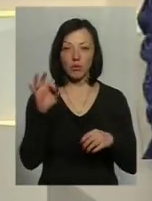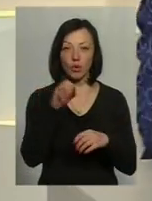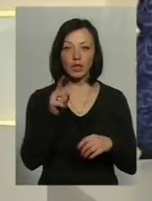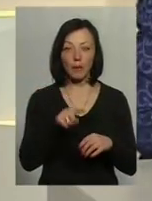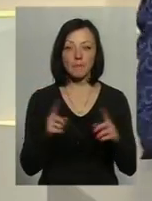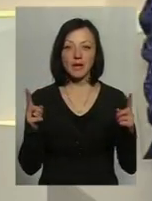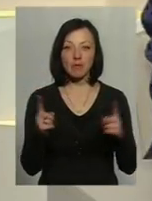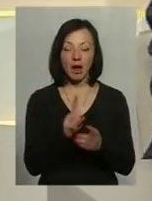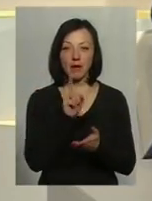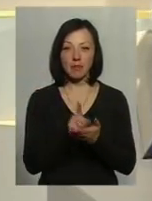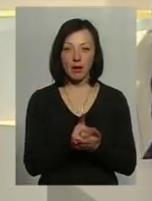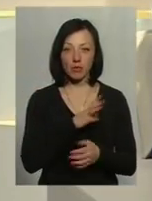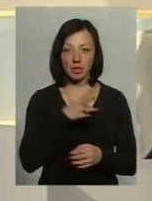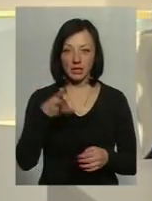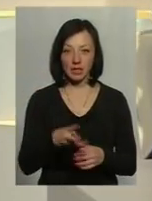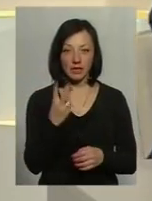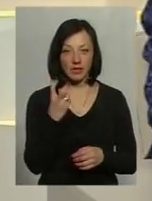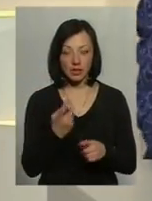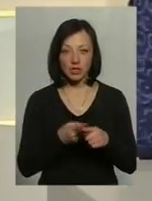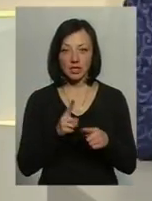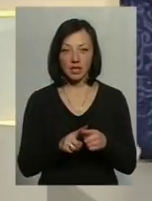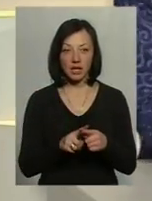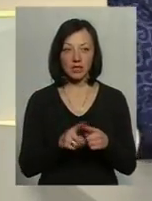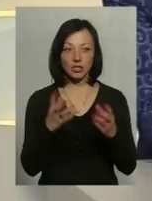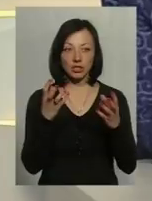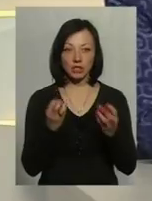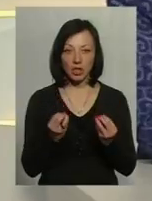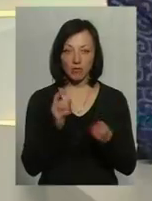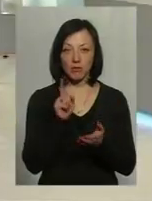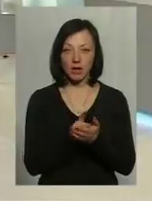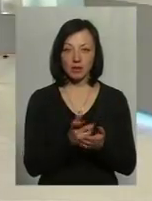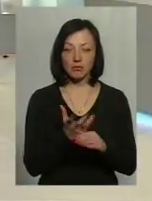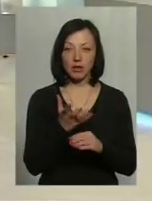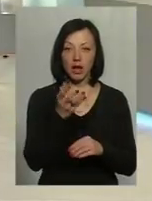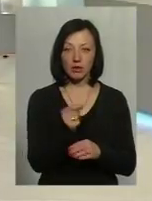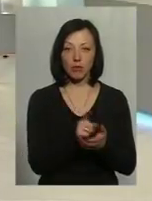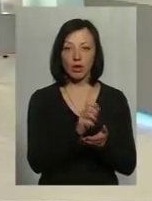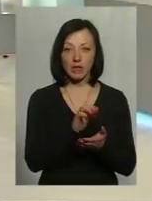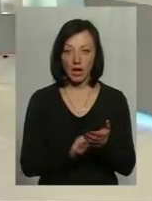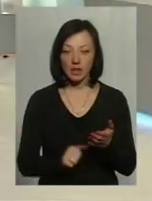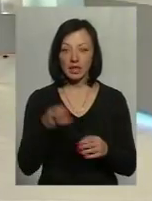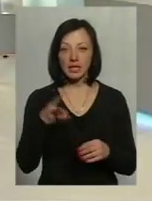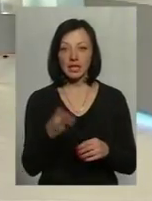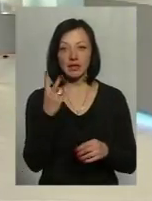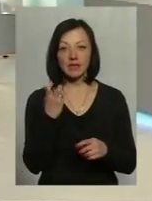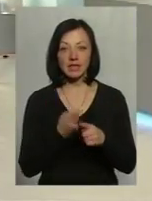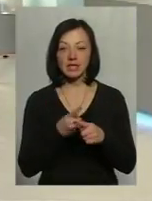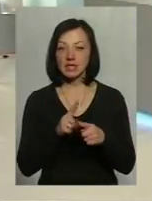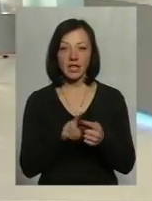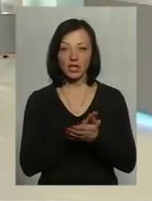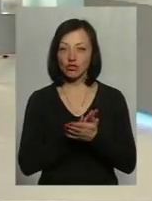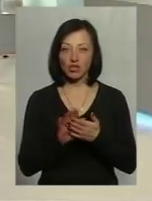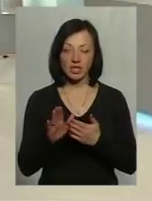що мінімальна має 3200 бути, що це ще з неї мають бути сплачені податки, що 3200 – це не